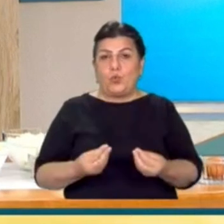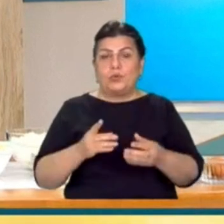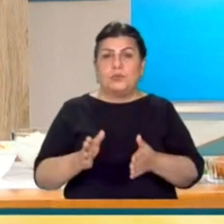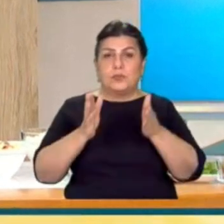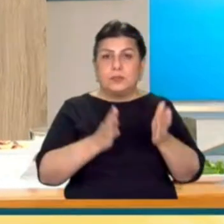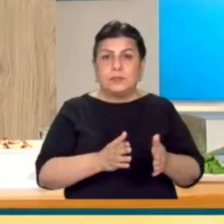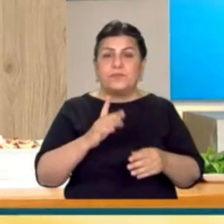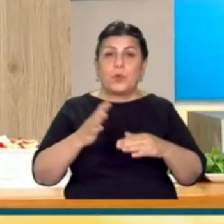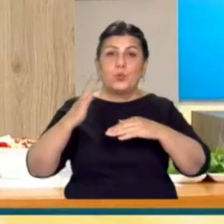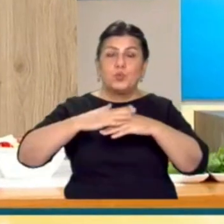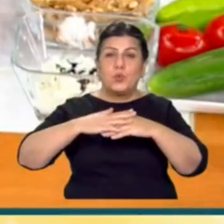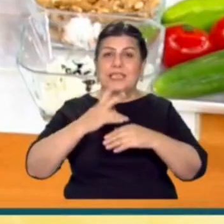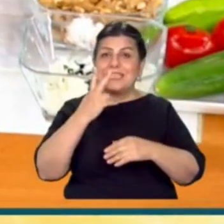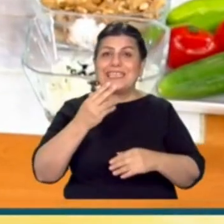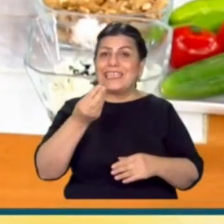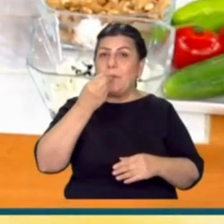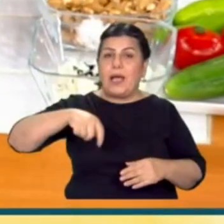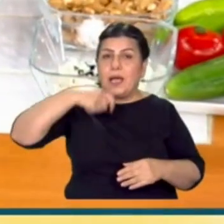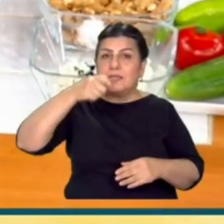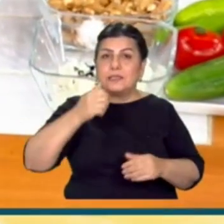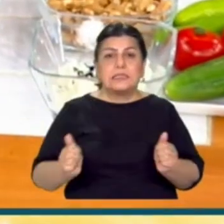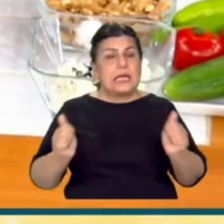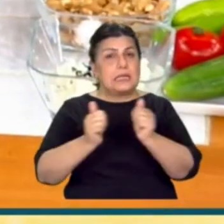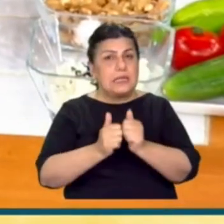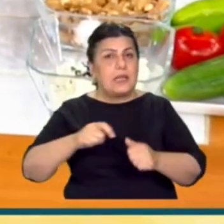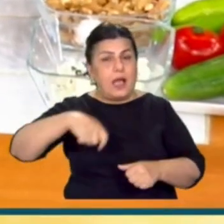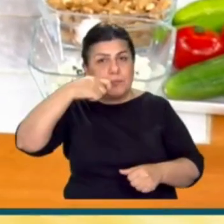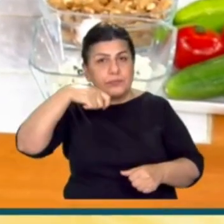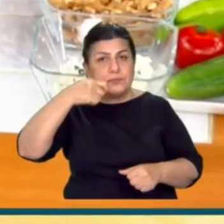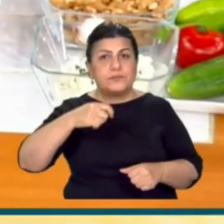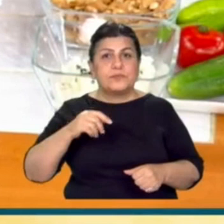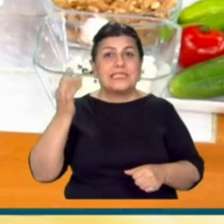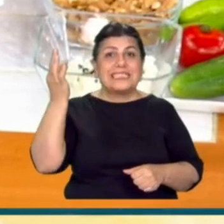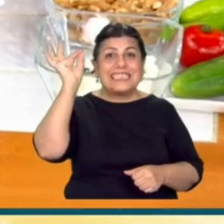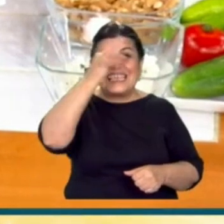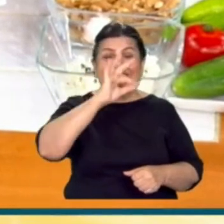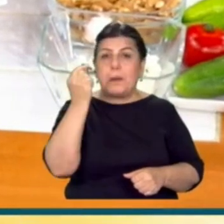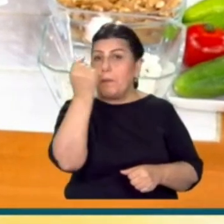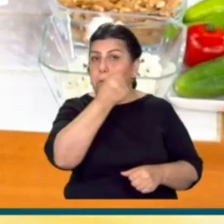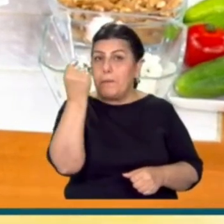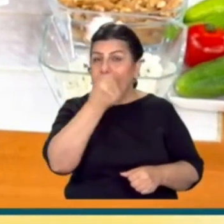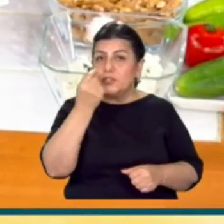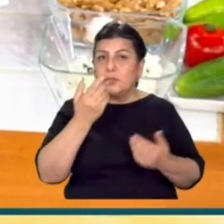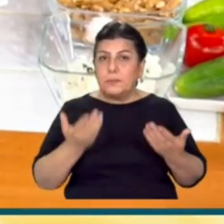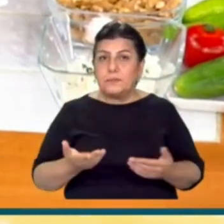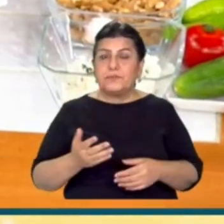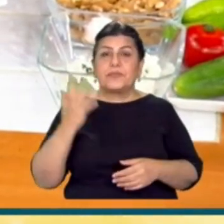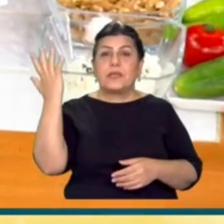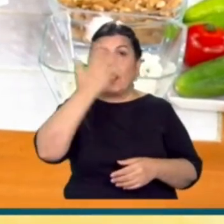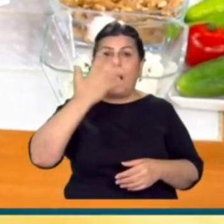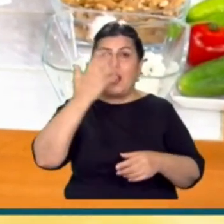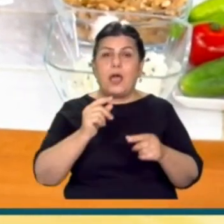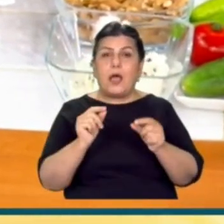Bunun üzerine de 2 yemek kaşığı ya da yanında da yiyebilirsiniz. 2 yemek kaşığı yeşil mercimek ve 1 yemek kaşığı karabuday